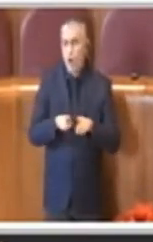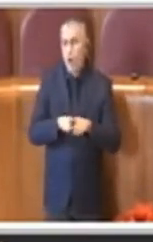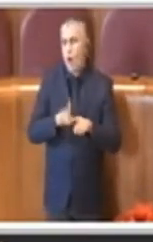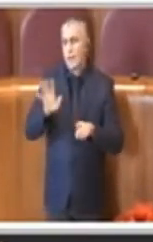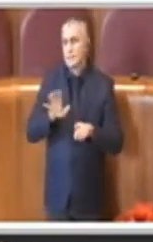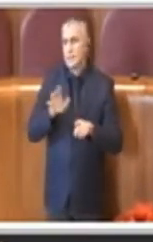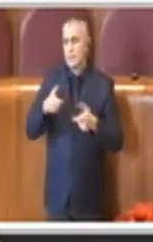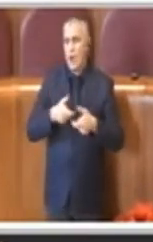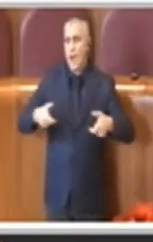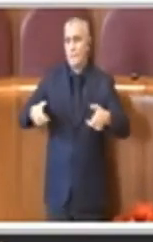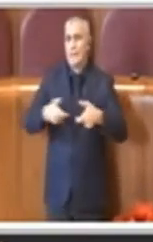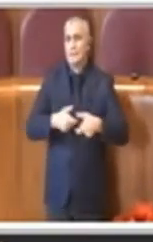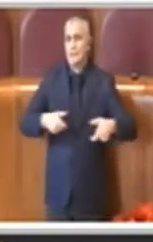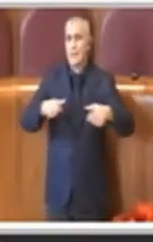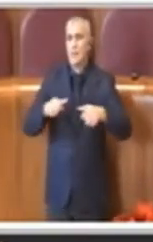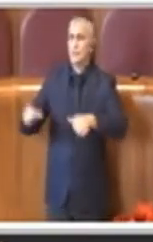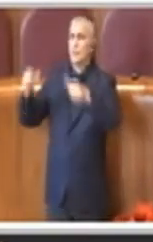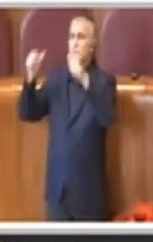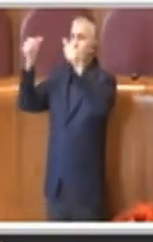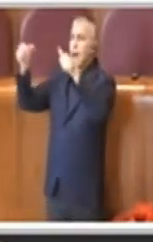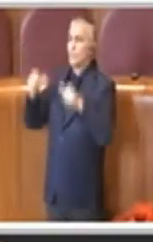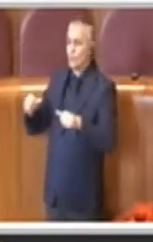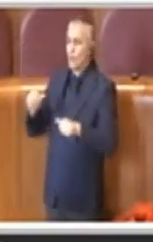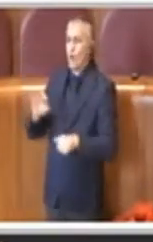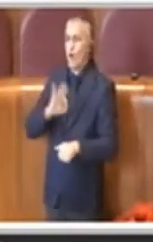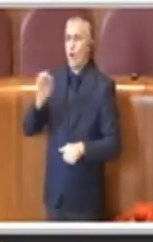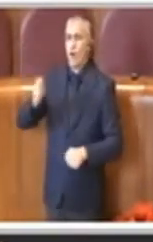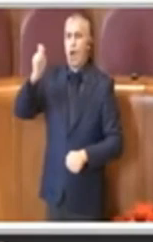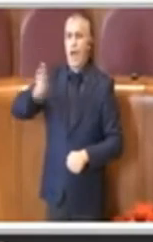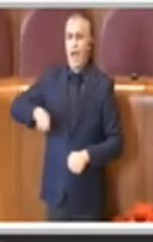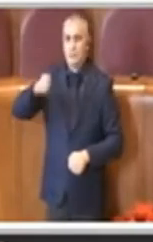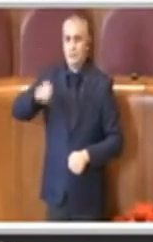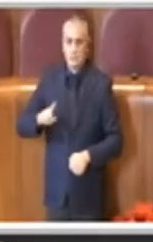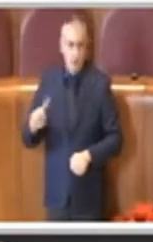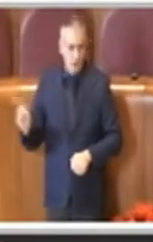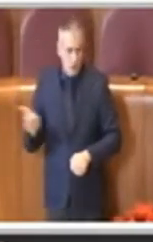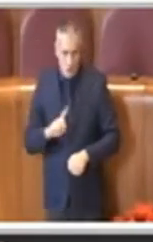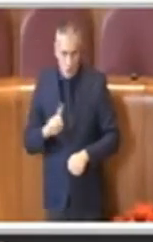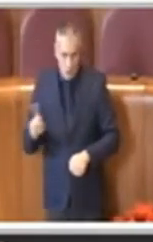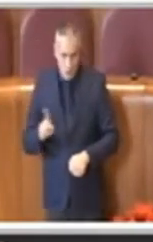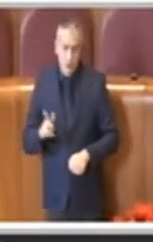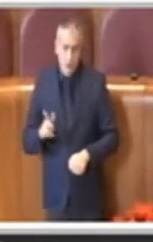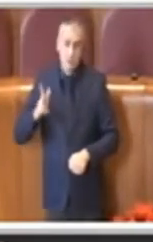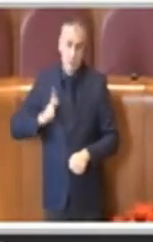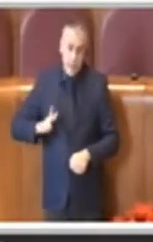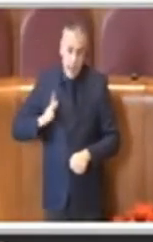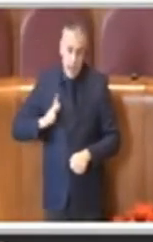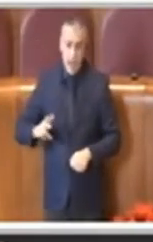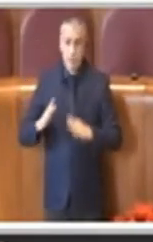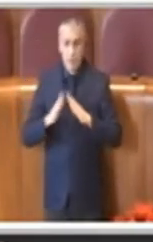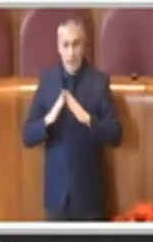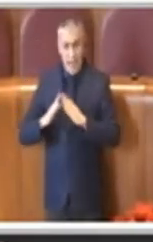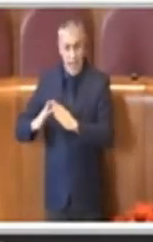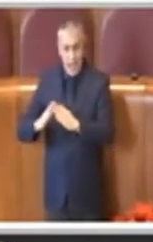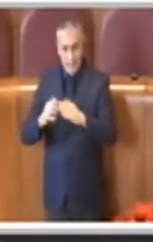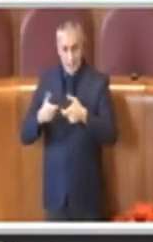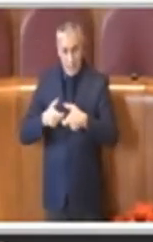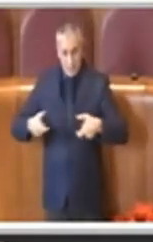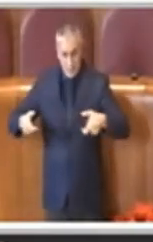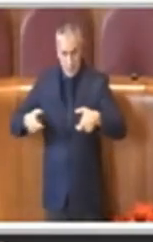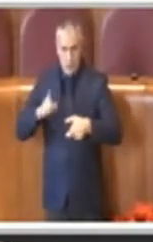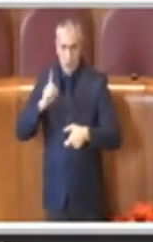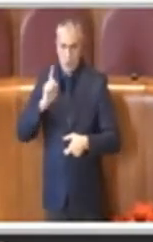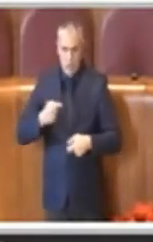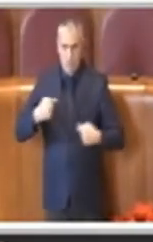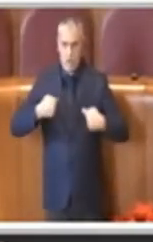comunque all'asta ma che vengano assegnati gli alloggi a quelli che vogliamo dire noi,